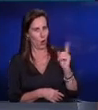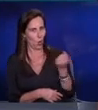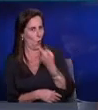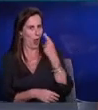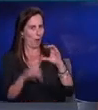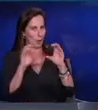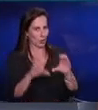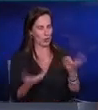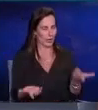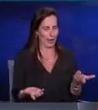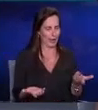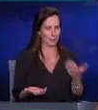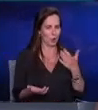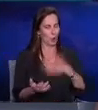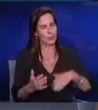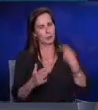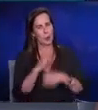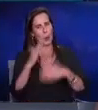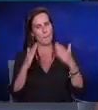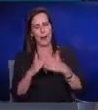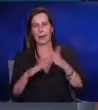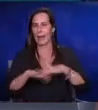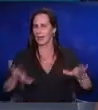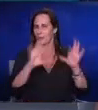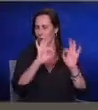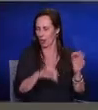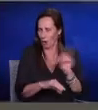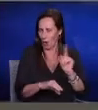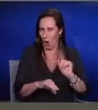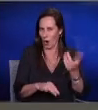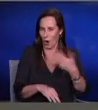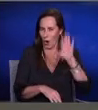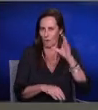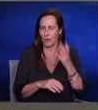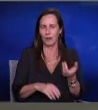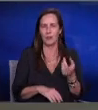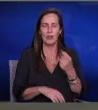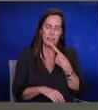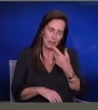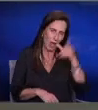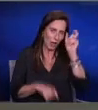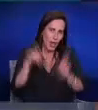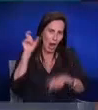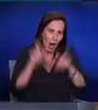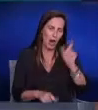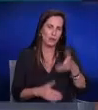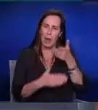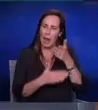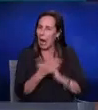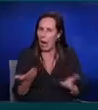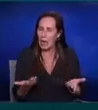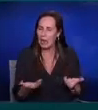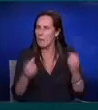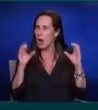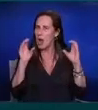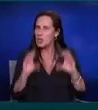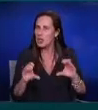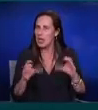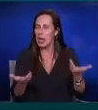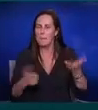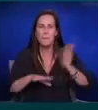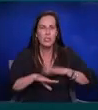כהן שרכשה את הדירות האלה להשקע עבור ילדים שלה אנחנו מדברים על אנשים שחלק מהם הם משקיעים מקצועיים מה שנקרא